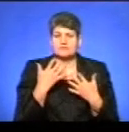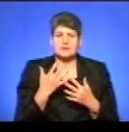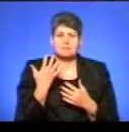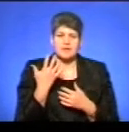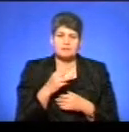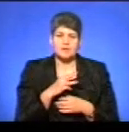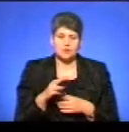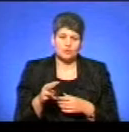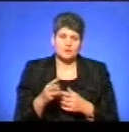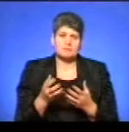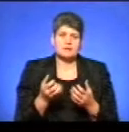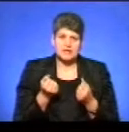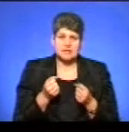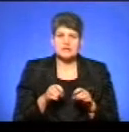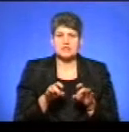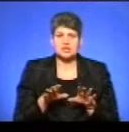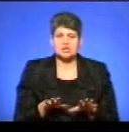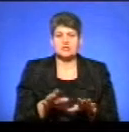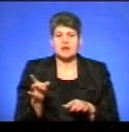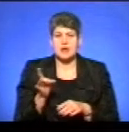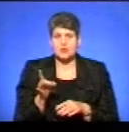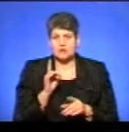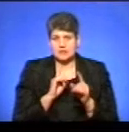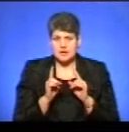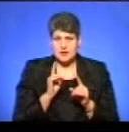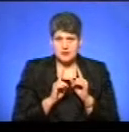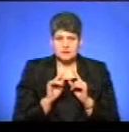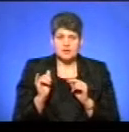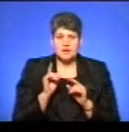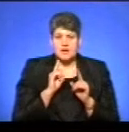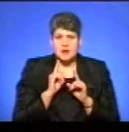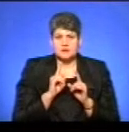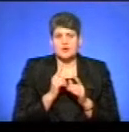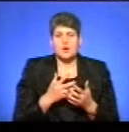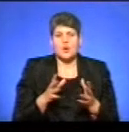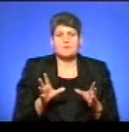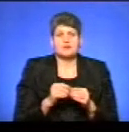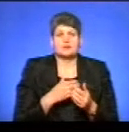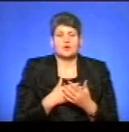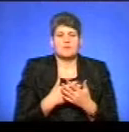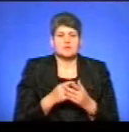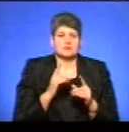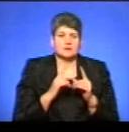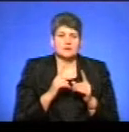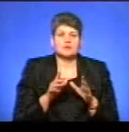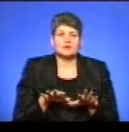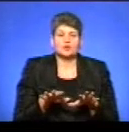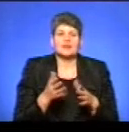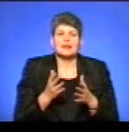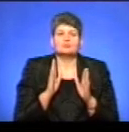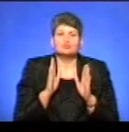5 мільйонів прийняті відповідні рішення районних рад і рад об'єднаних громад, сільських рад, на території яких будуть